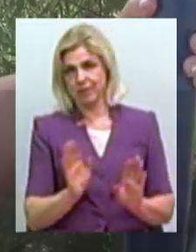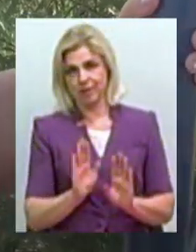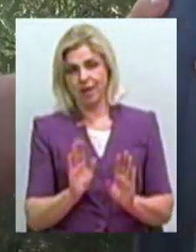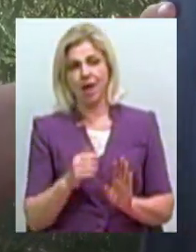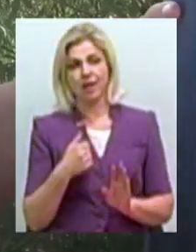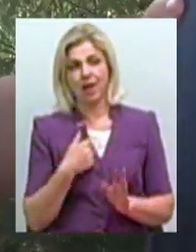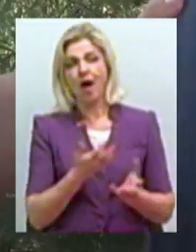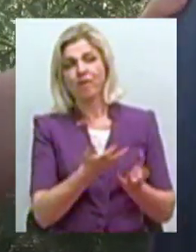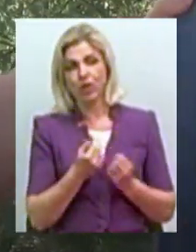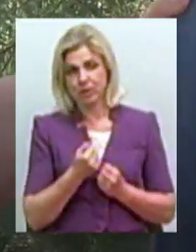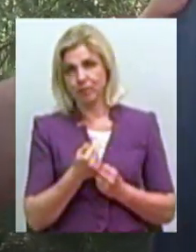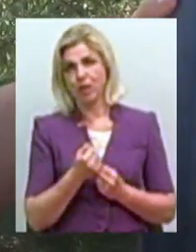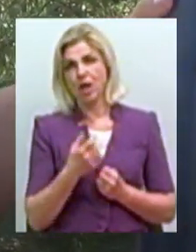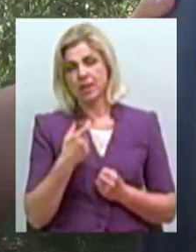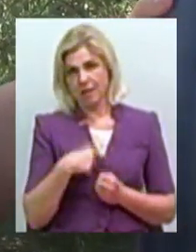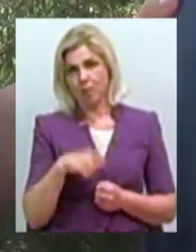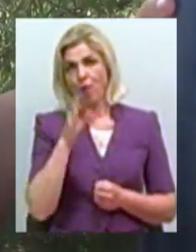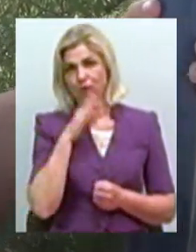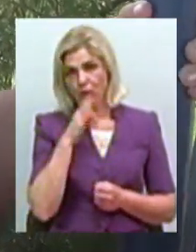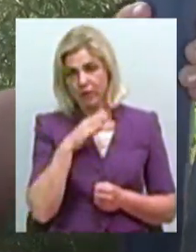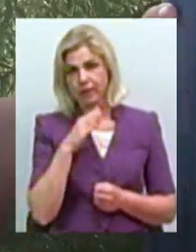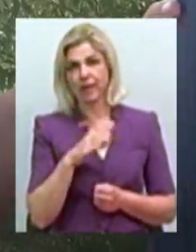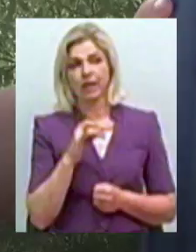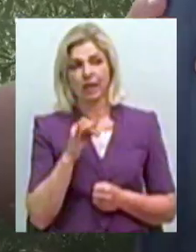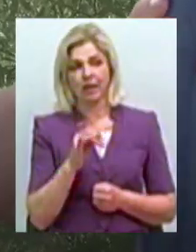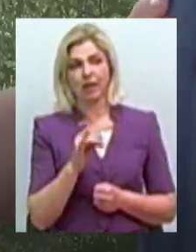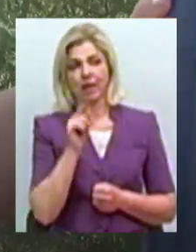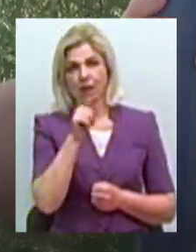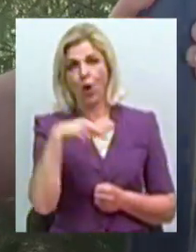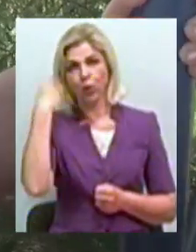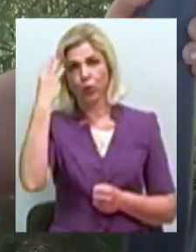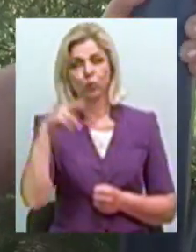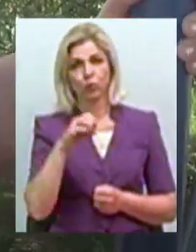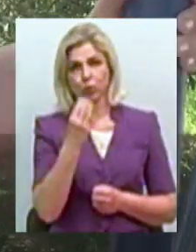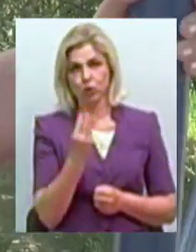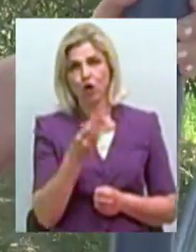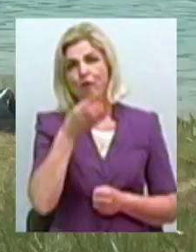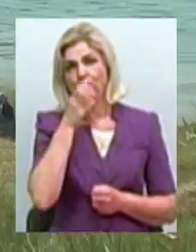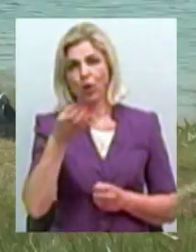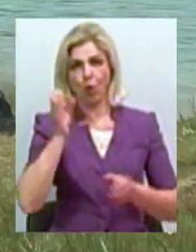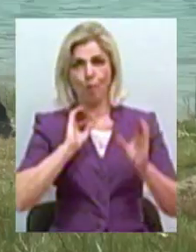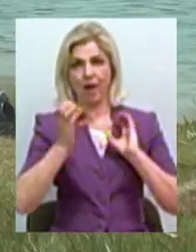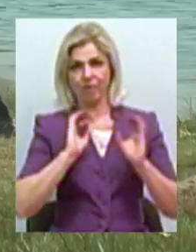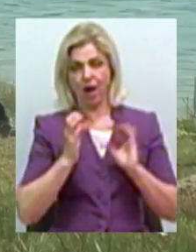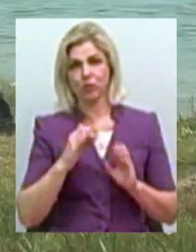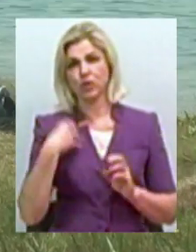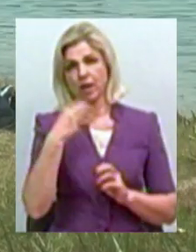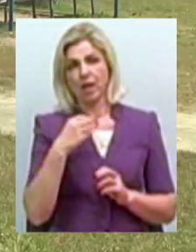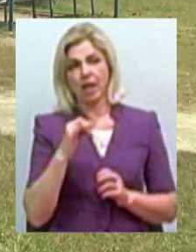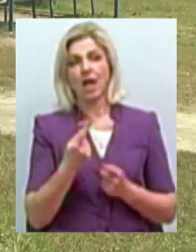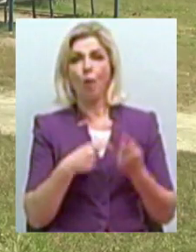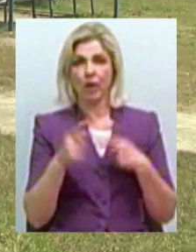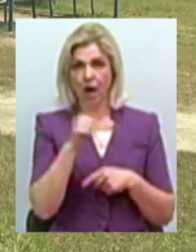Ні, купатись я не купаюсь, набираю з собою води, вон там душ, водичкою обливаюсь, назад йду і також душ